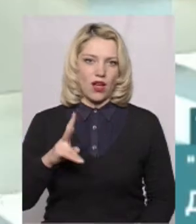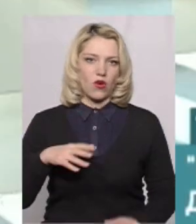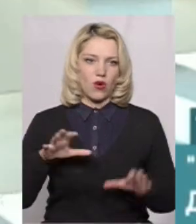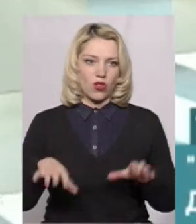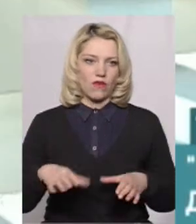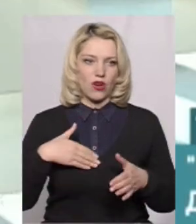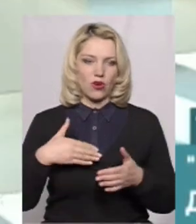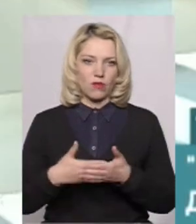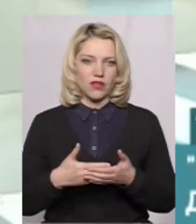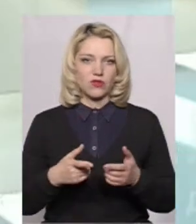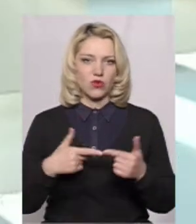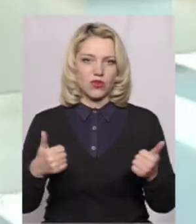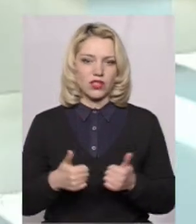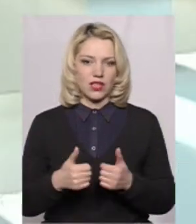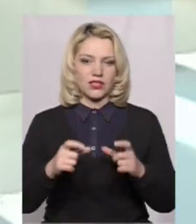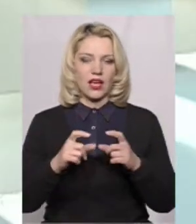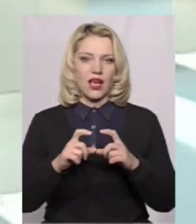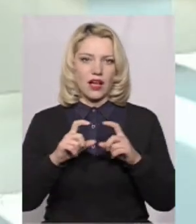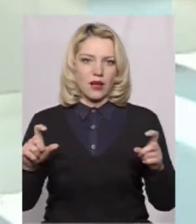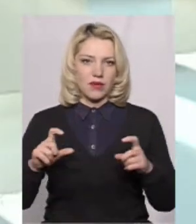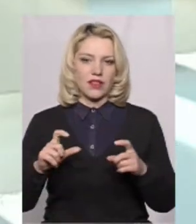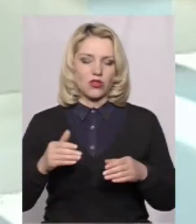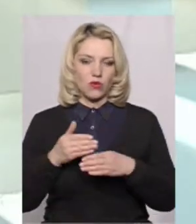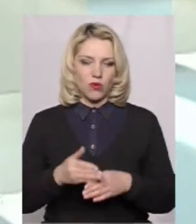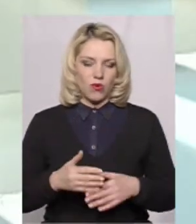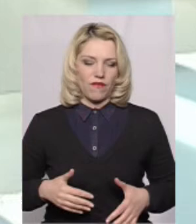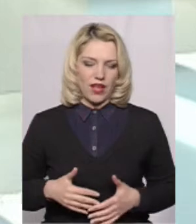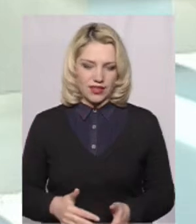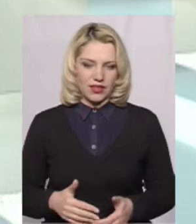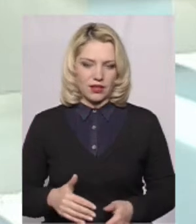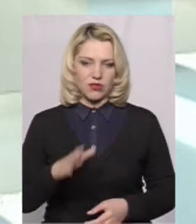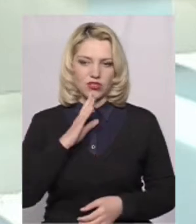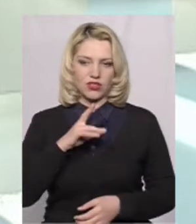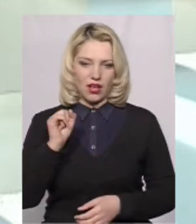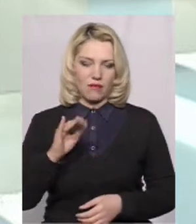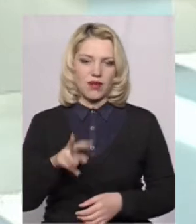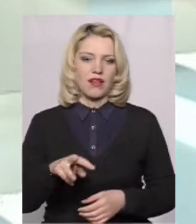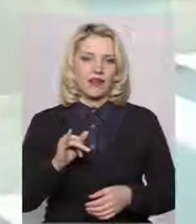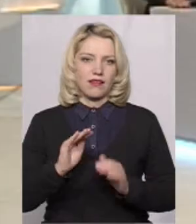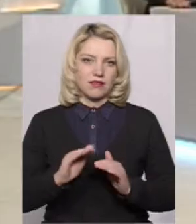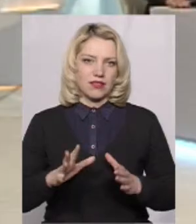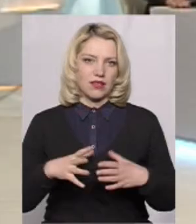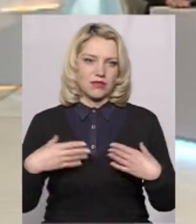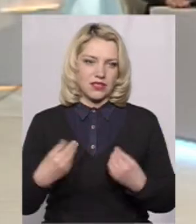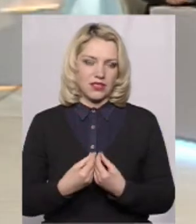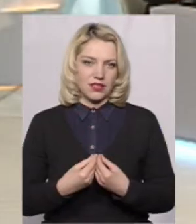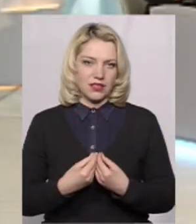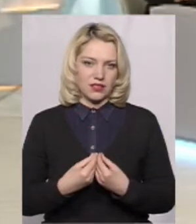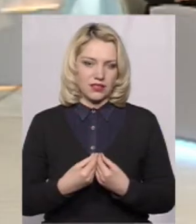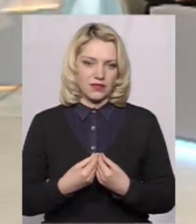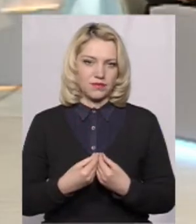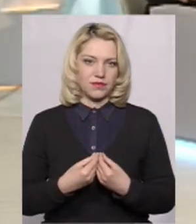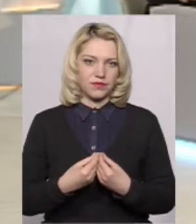організації «Кабінет допомоги вагітним жінкам та сім'ям з дітьми» Світанок. Вітаю вас. Доброго дня.